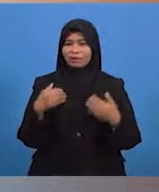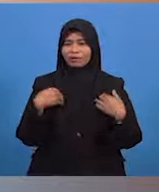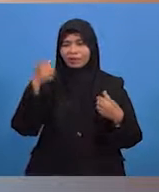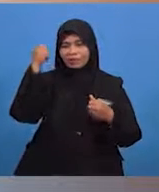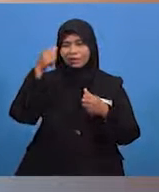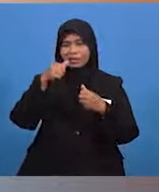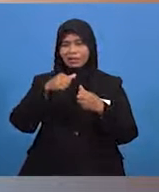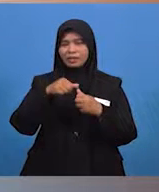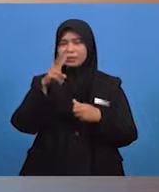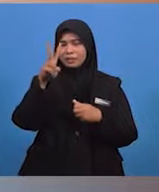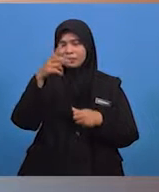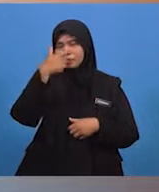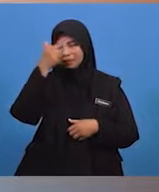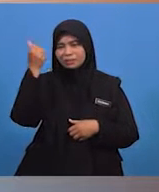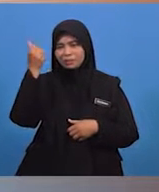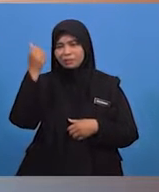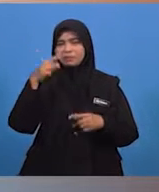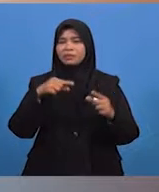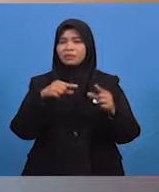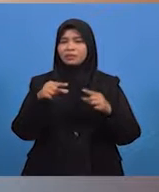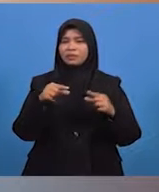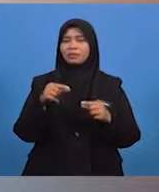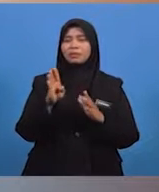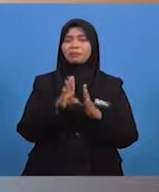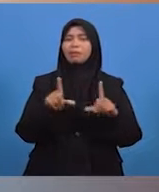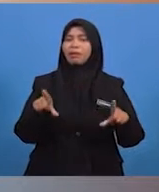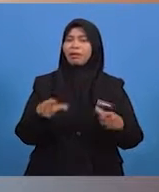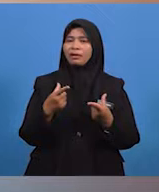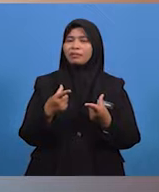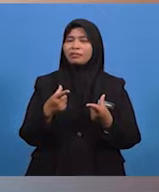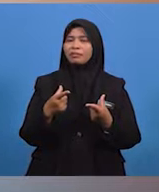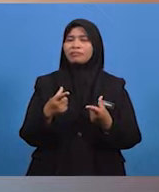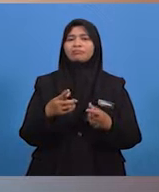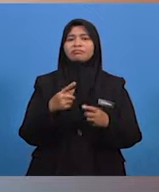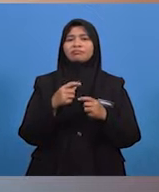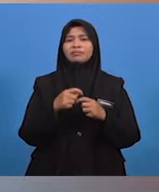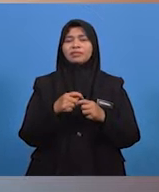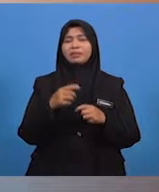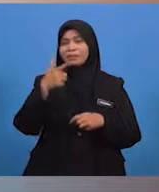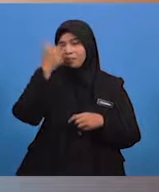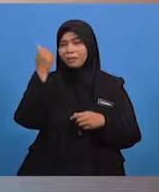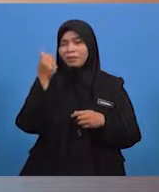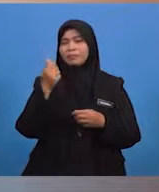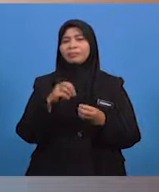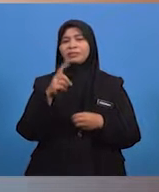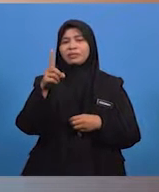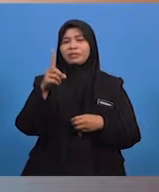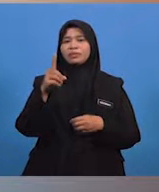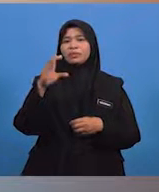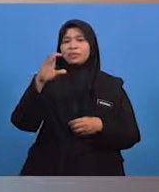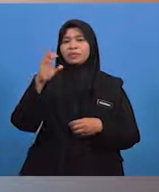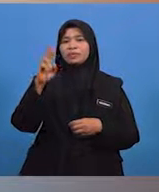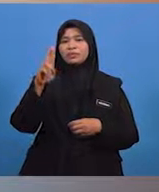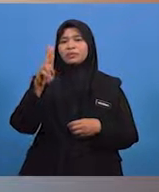utama gerakan jisim berlaku? Ia tepat sekali sebab pertama ialah cerun-cerun bukit